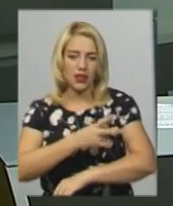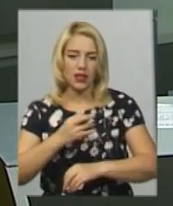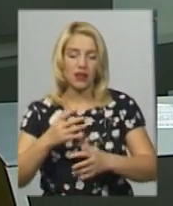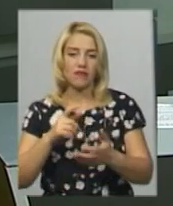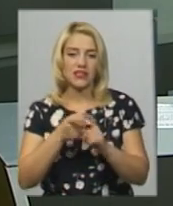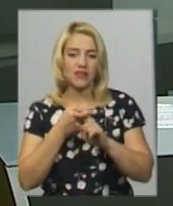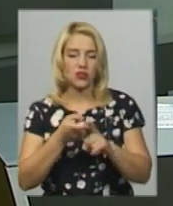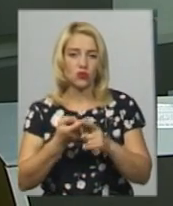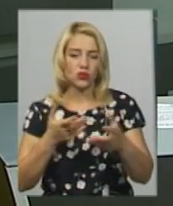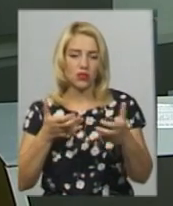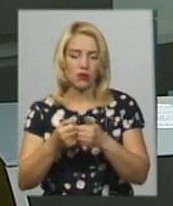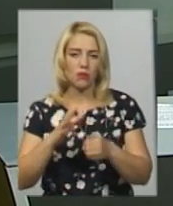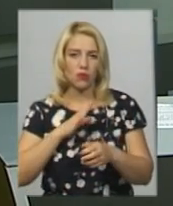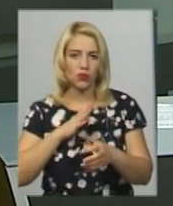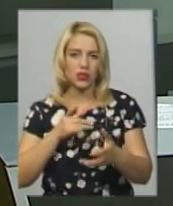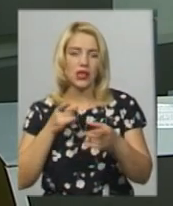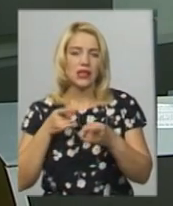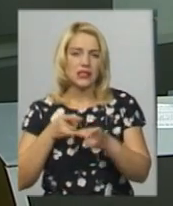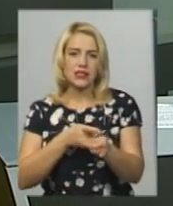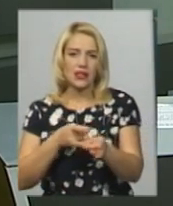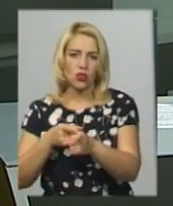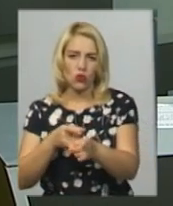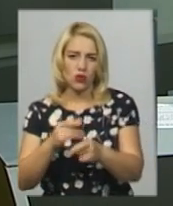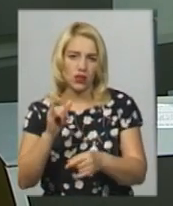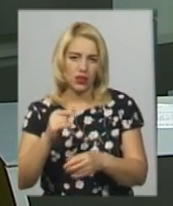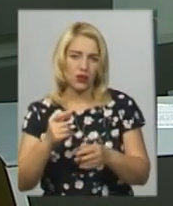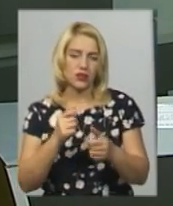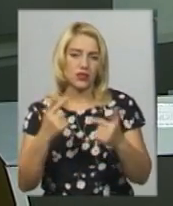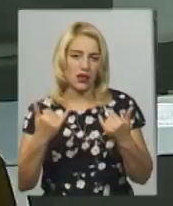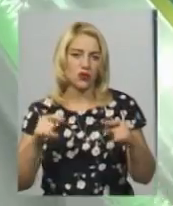утворився затор. Працівники поліції організовують об'їзд для транспорту.